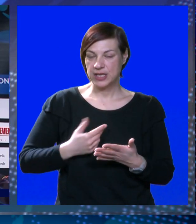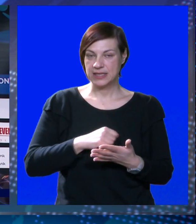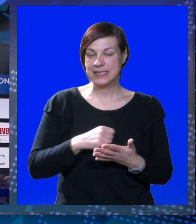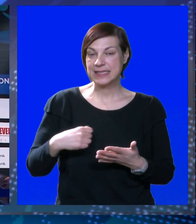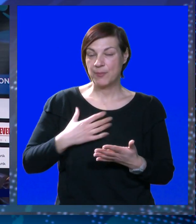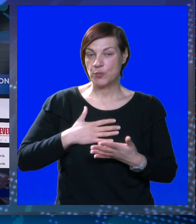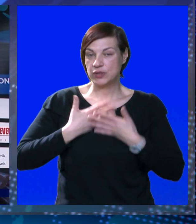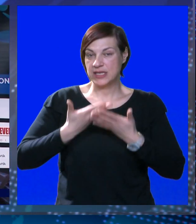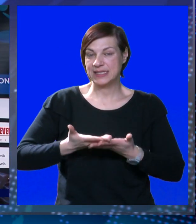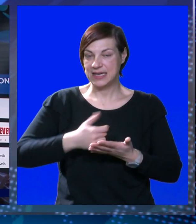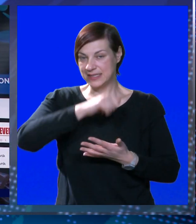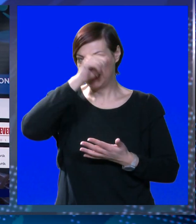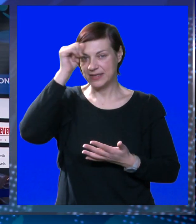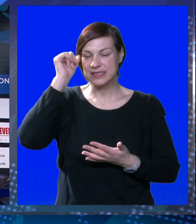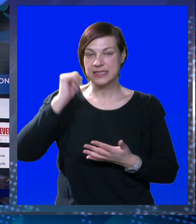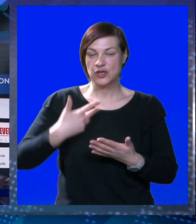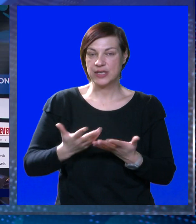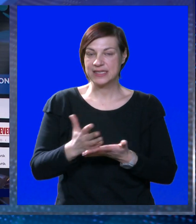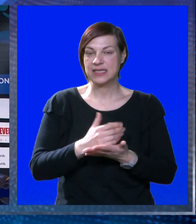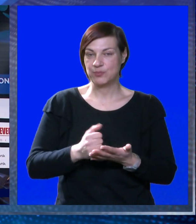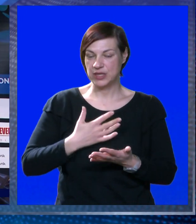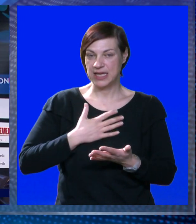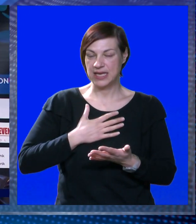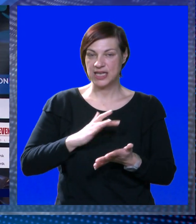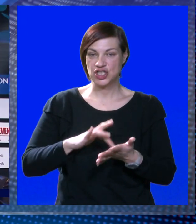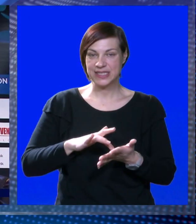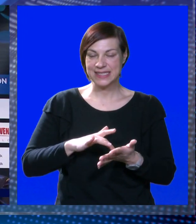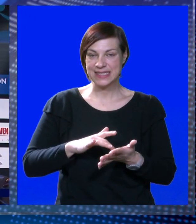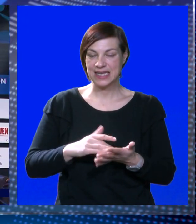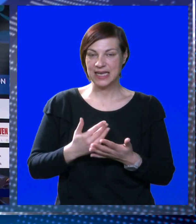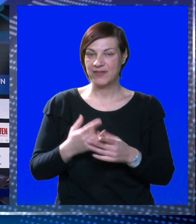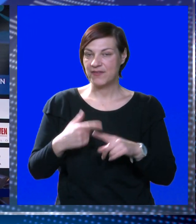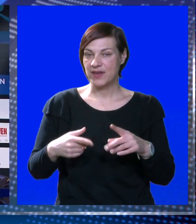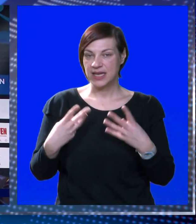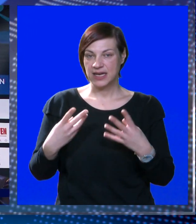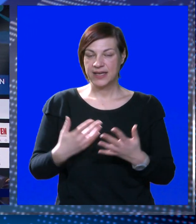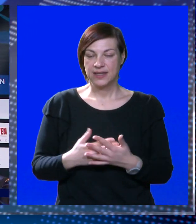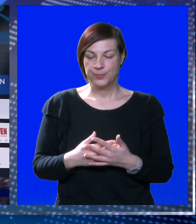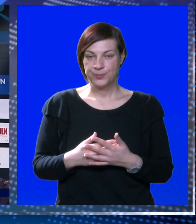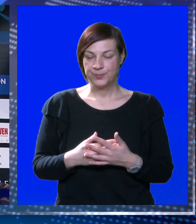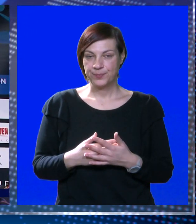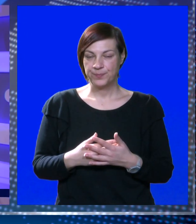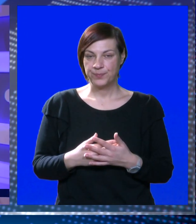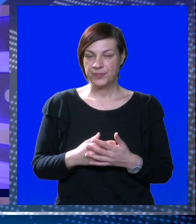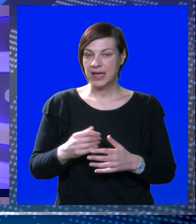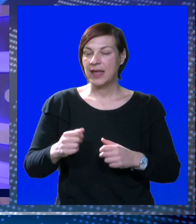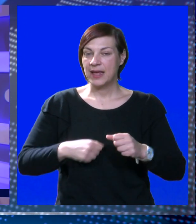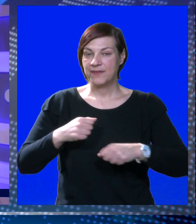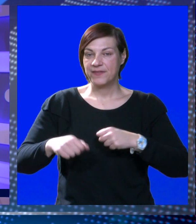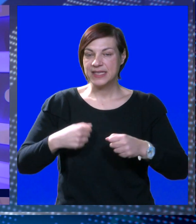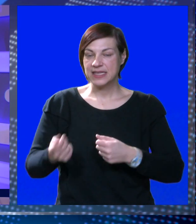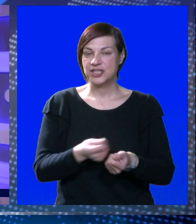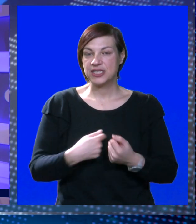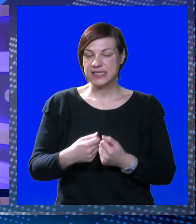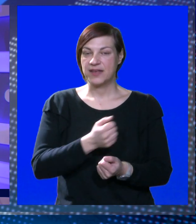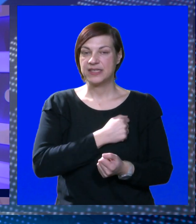će nam doći za samo pouzdanje za nastavak sezone i za ispunjenje naših ciljeva, to je Final 8. Veslački